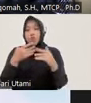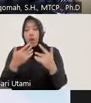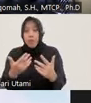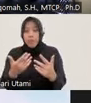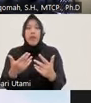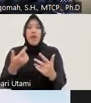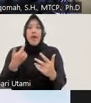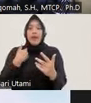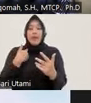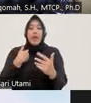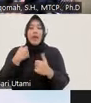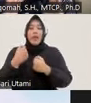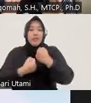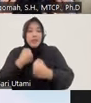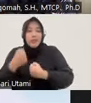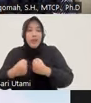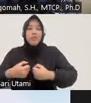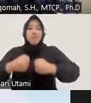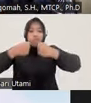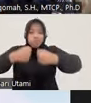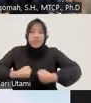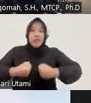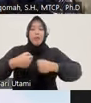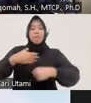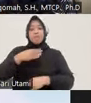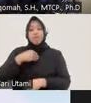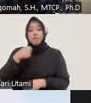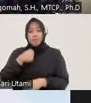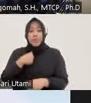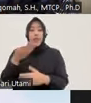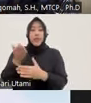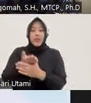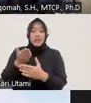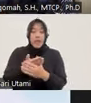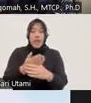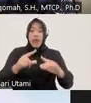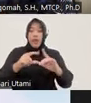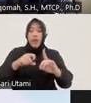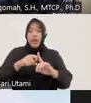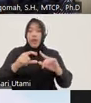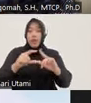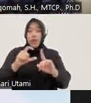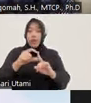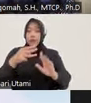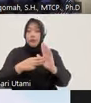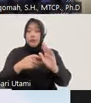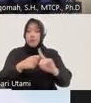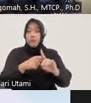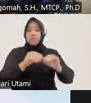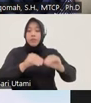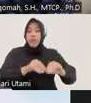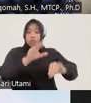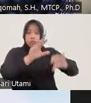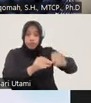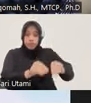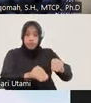terjadinya tindak pidana itu sendiri nah menurut saya dari sisi naskah akademik yang disusun ini juga mungkin perlu dilakukan pencermatan